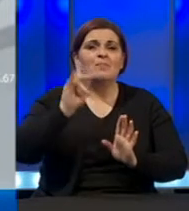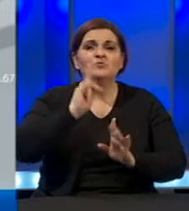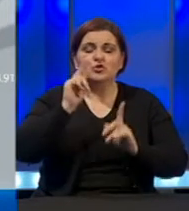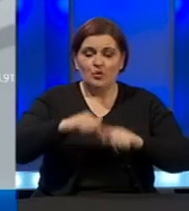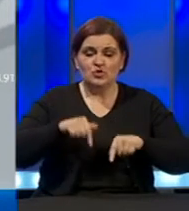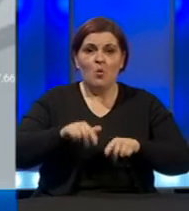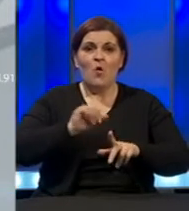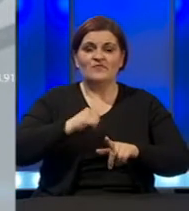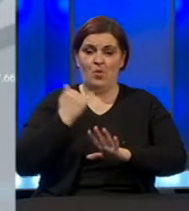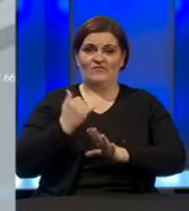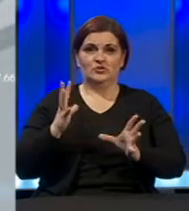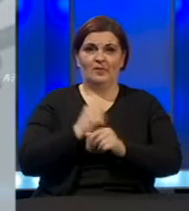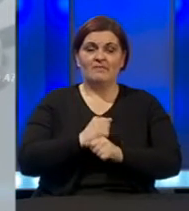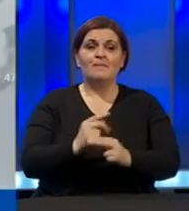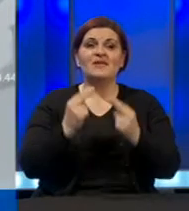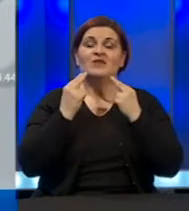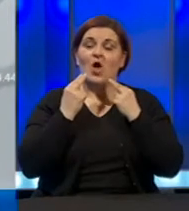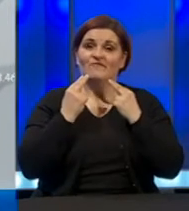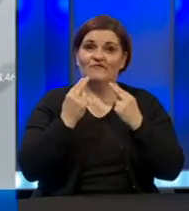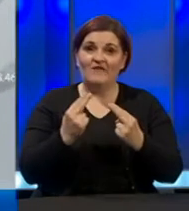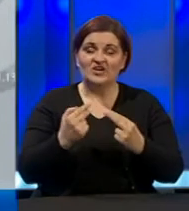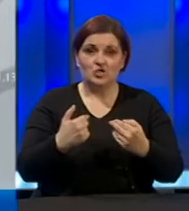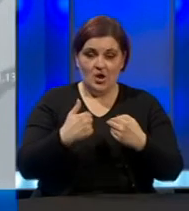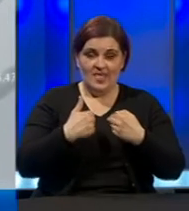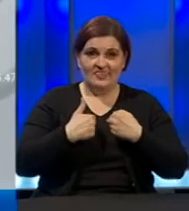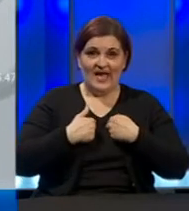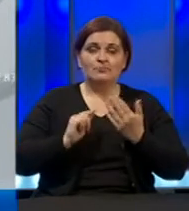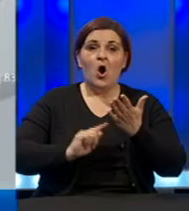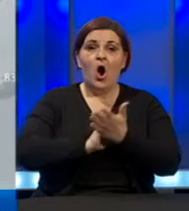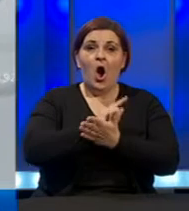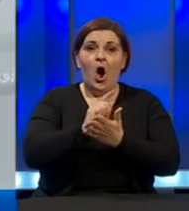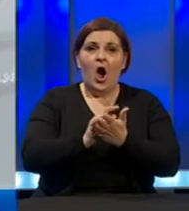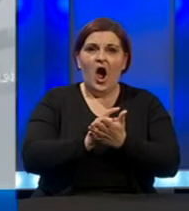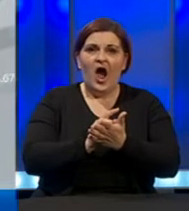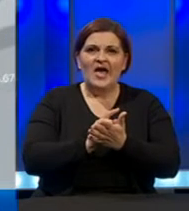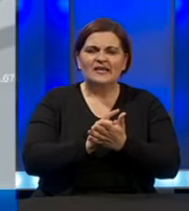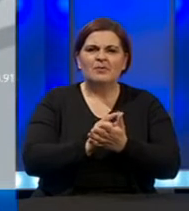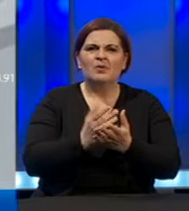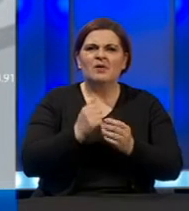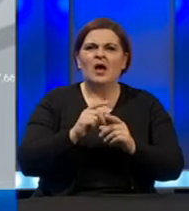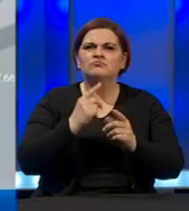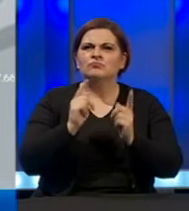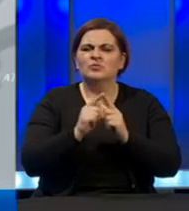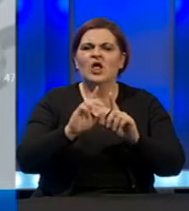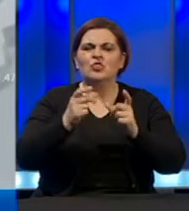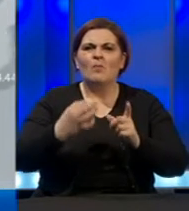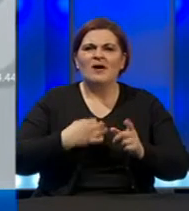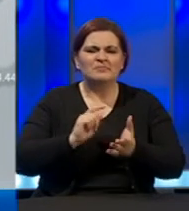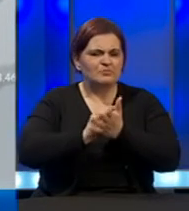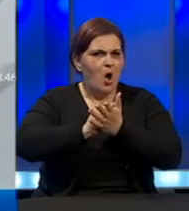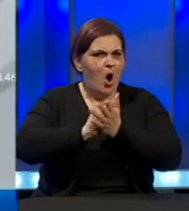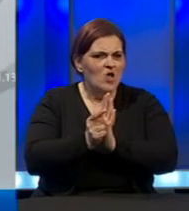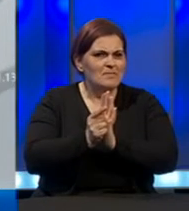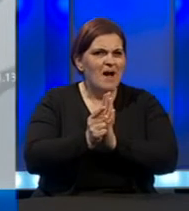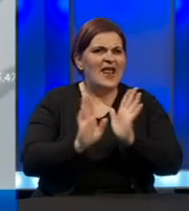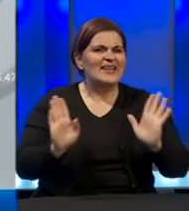da riješimo ovdje u Visokom. To vrlo važno da smo mi na vrijeme formili trijažne punktove sa Domom zdravlja, da smo odmah na